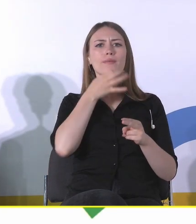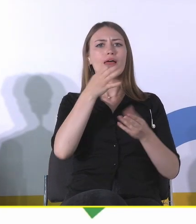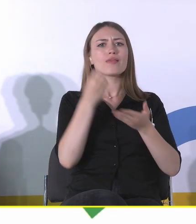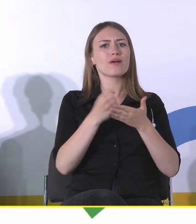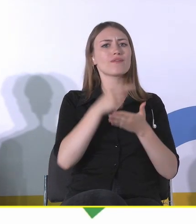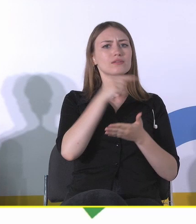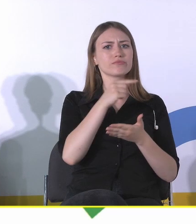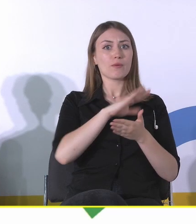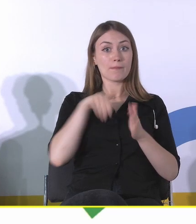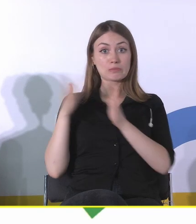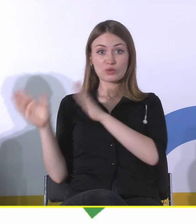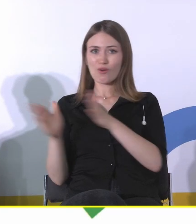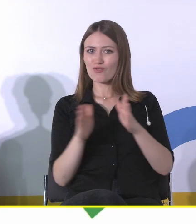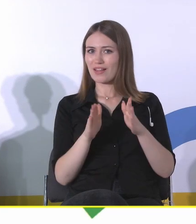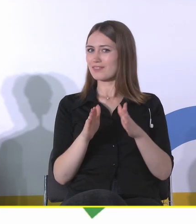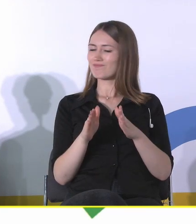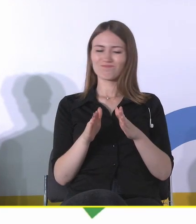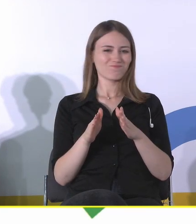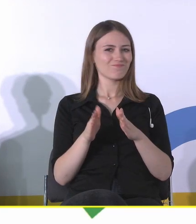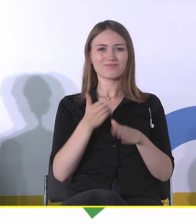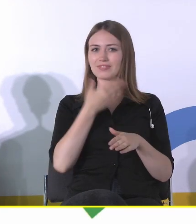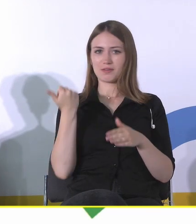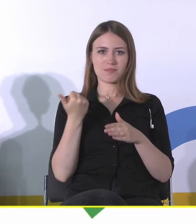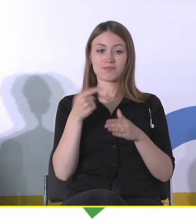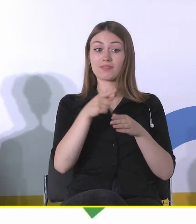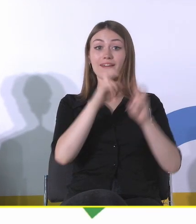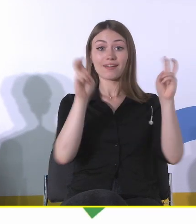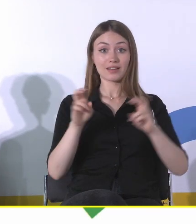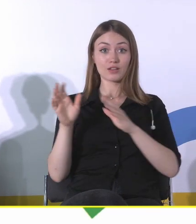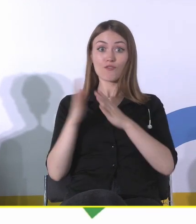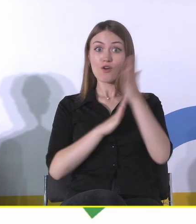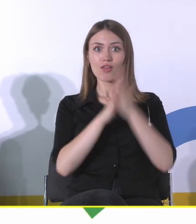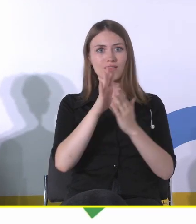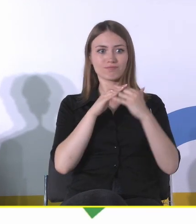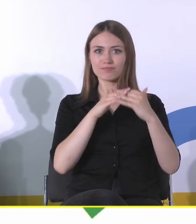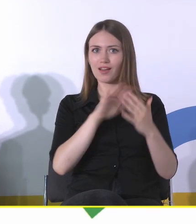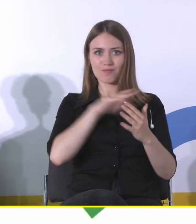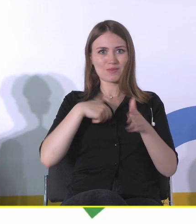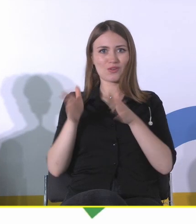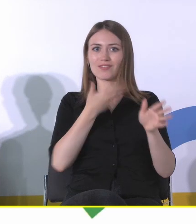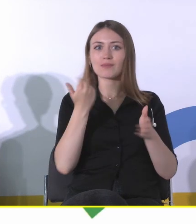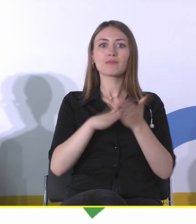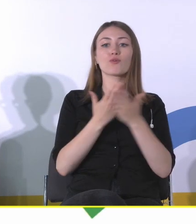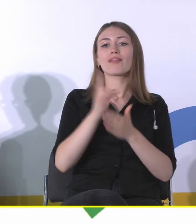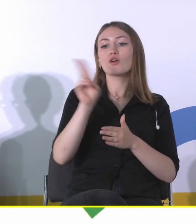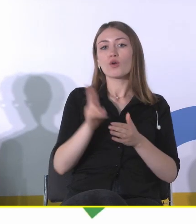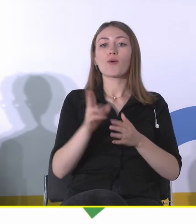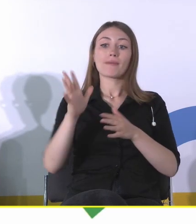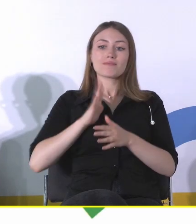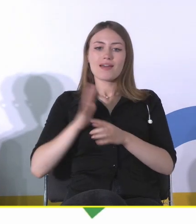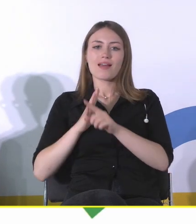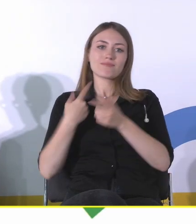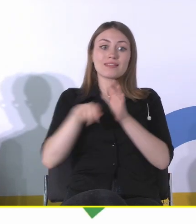przygotowani, nie jesteśmy przygotowani na kryzys wojenny, bo potem nie będzie komu zabezpieczać, nie będzie czym zabezpieczać, nie będzie gdzie zabezpieczać.